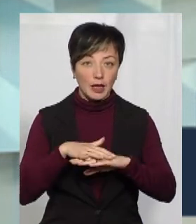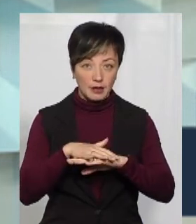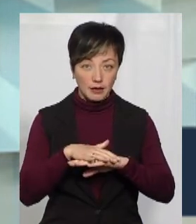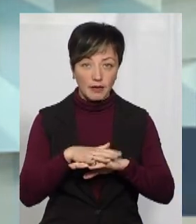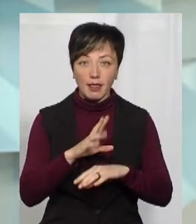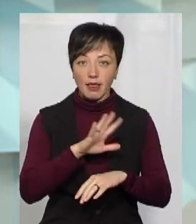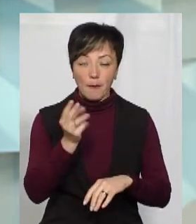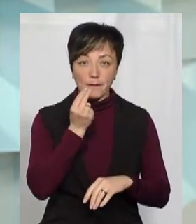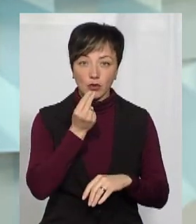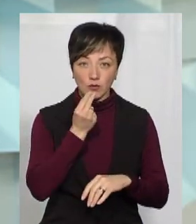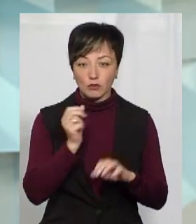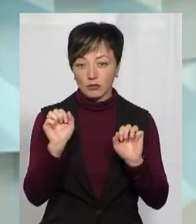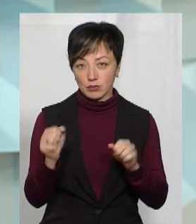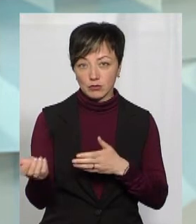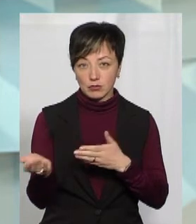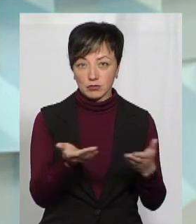непродовольчих,